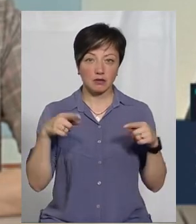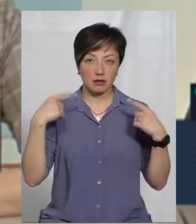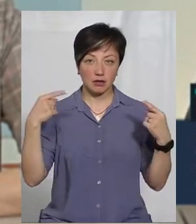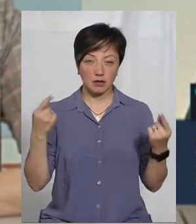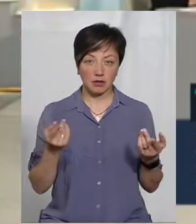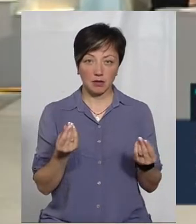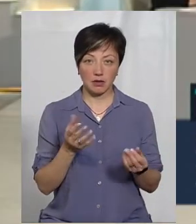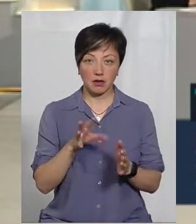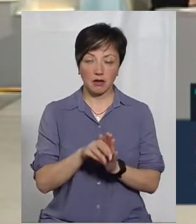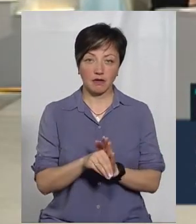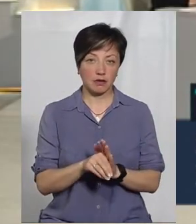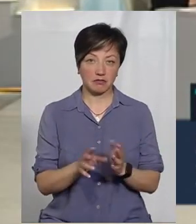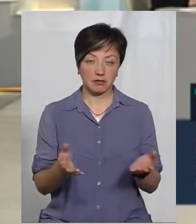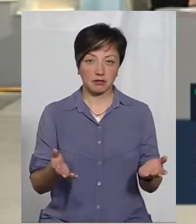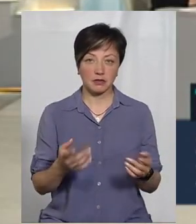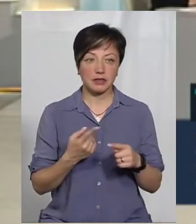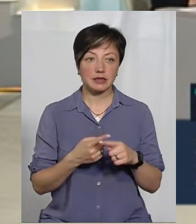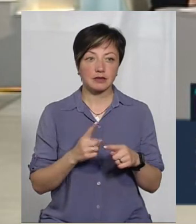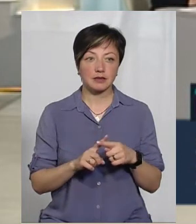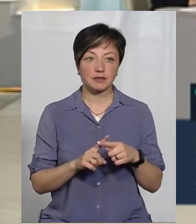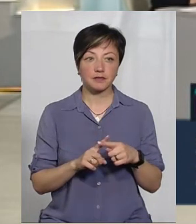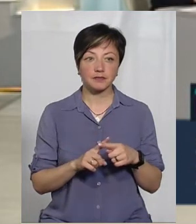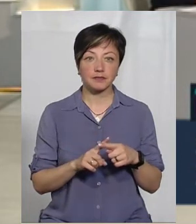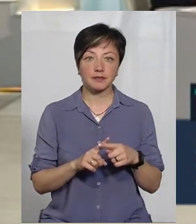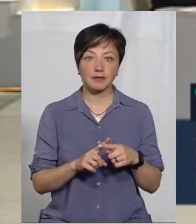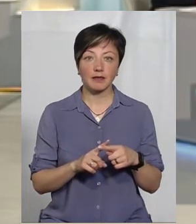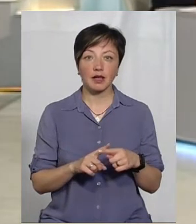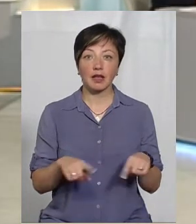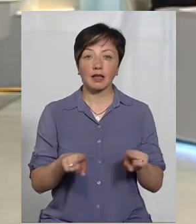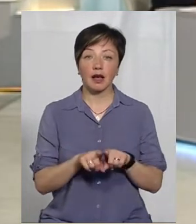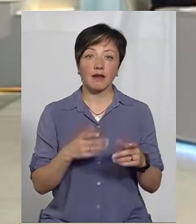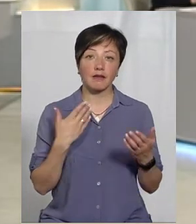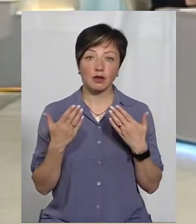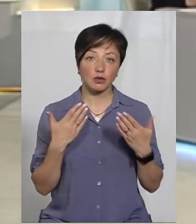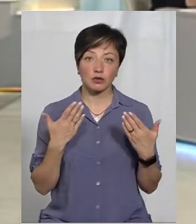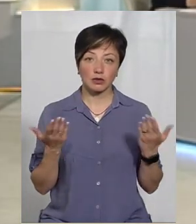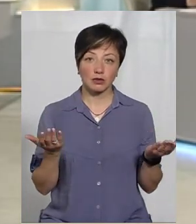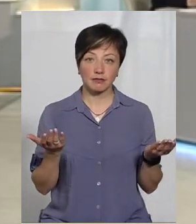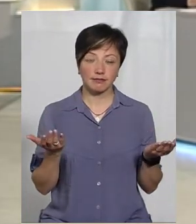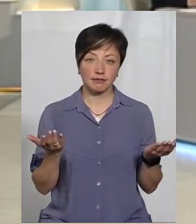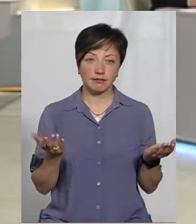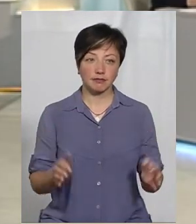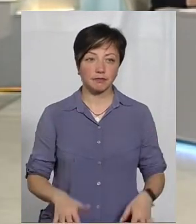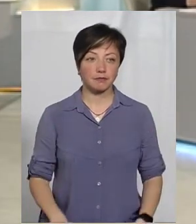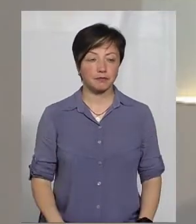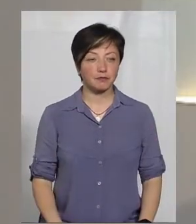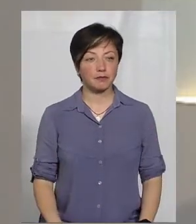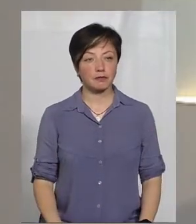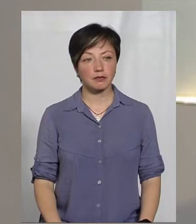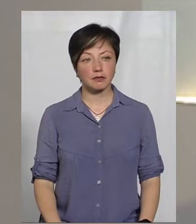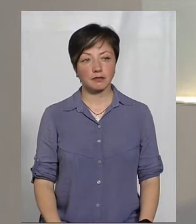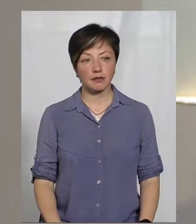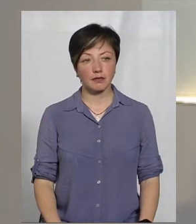капіталовкладень. Ну, це таке відношення, воно... До